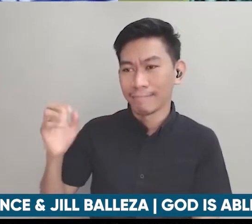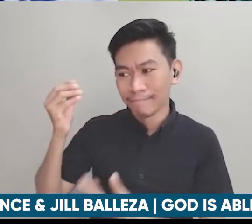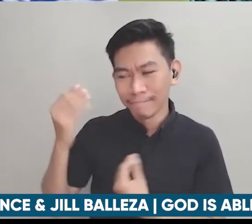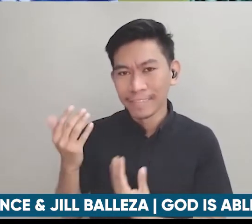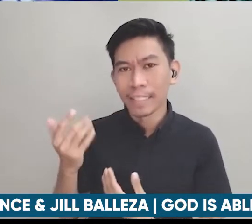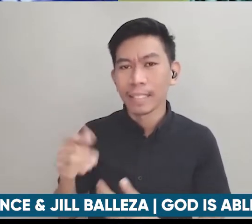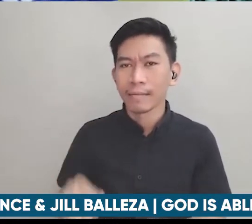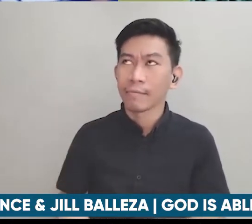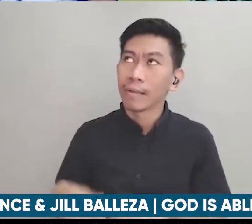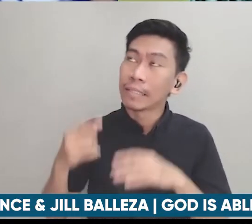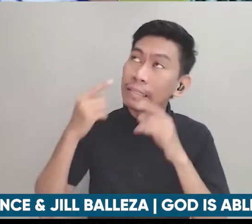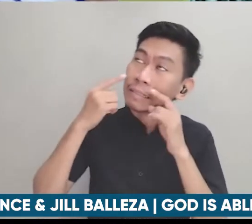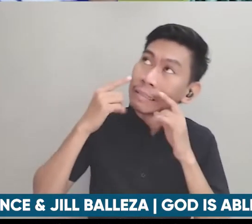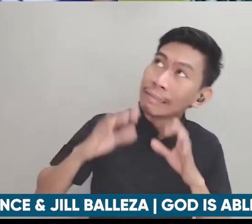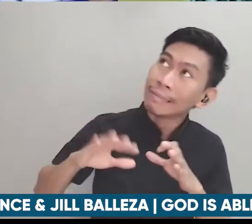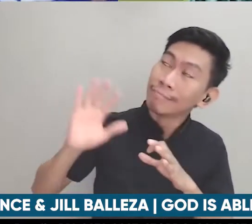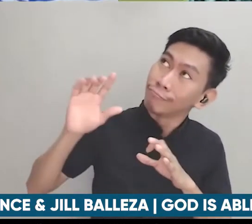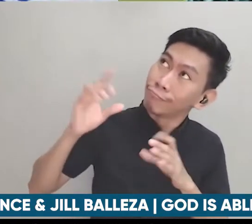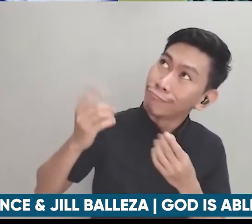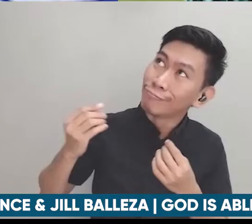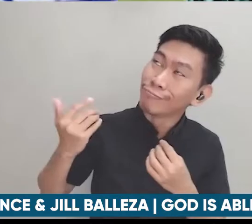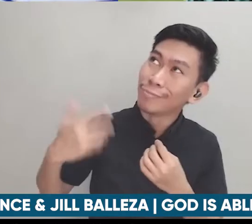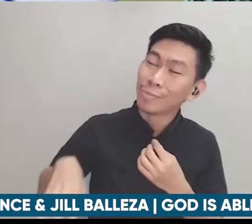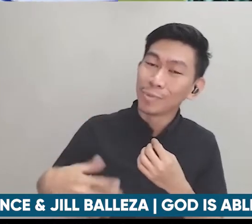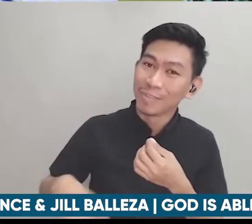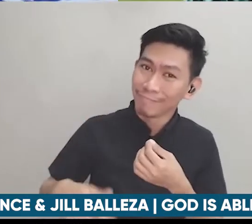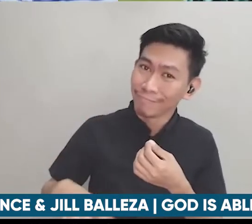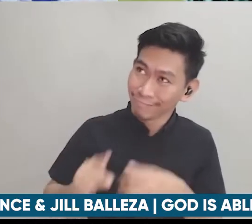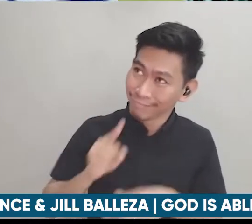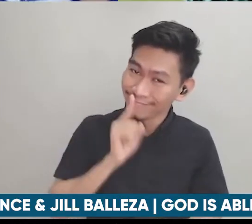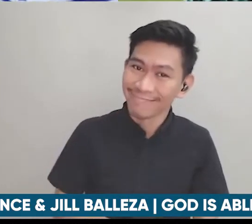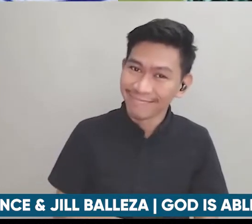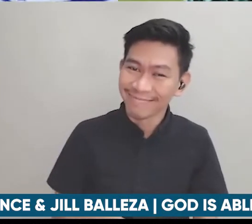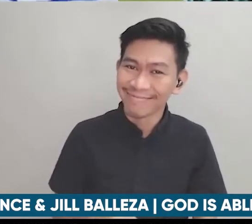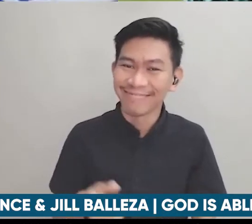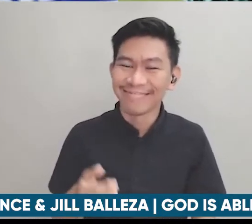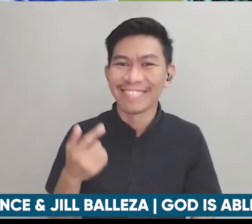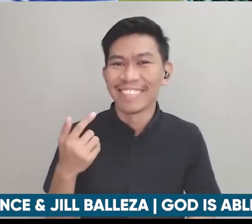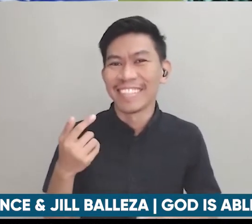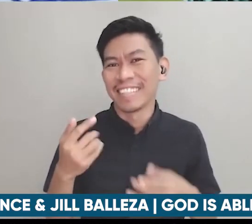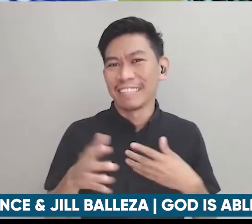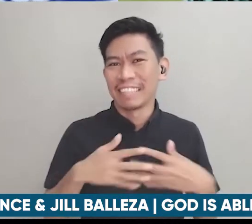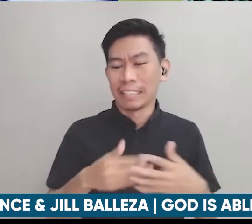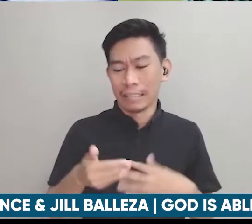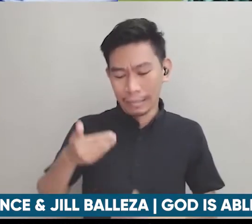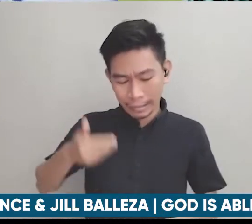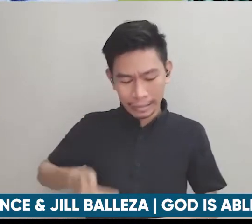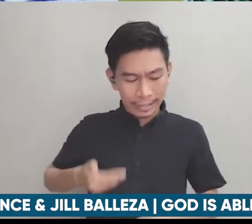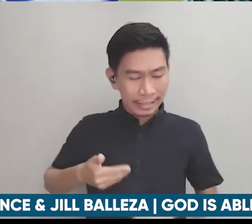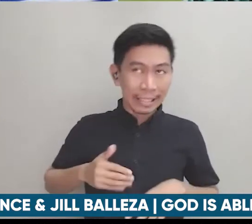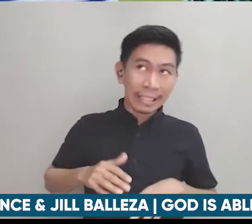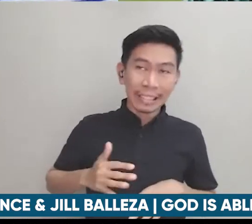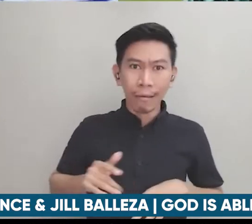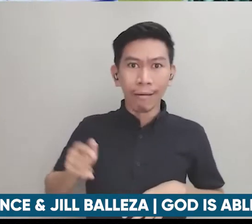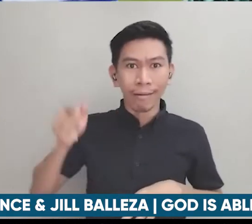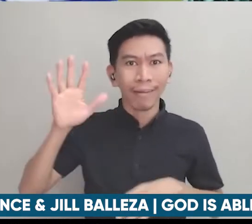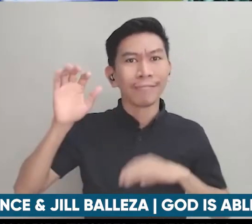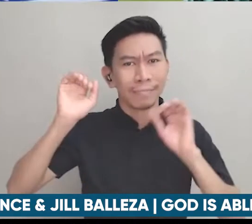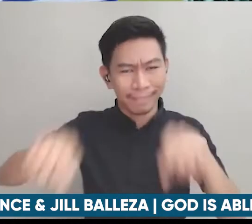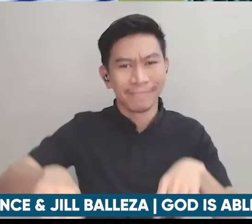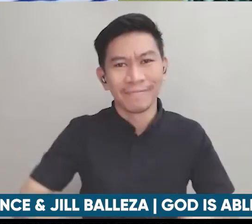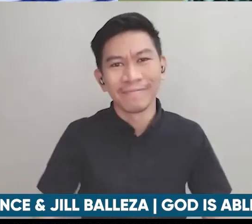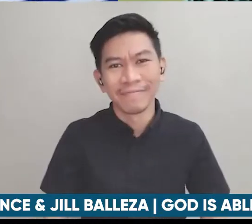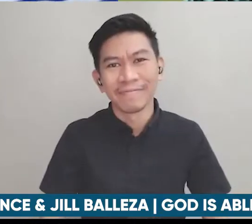what God can actually really do in your life despite of kung sino ka lang nakikita sa mundong ito or